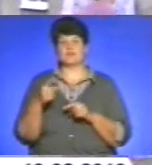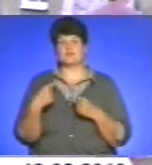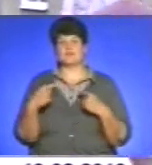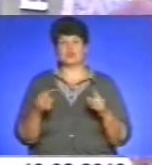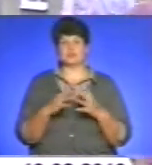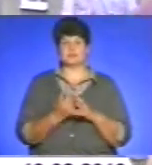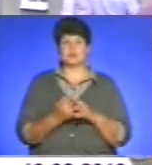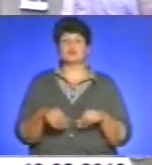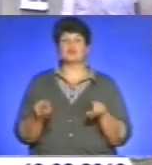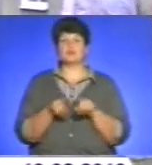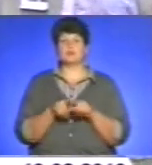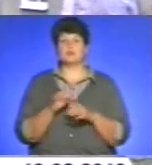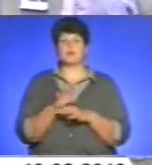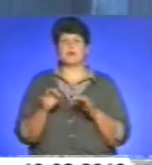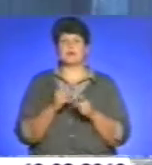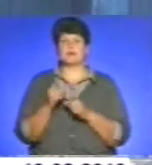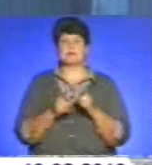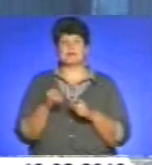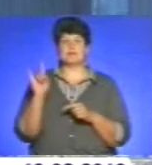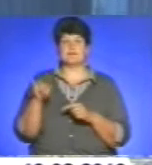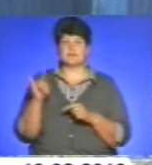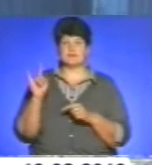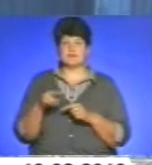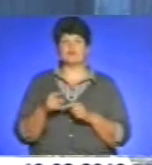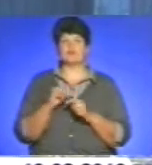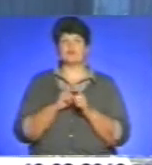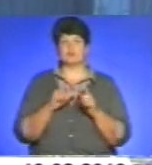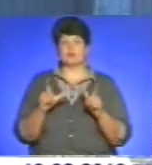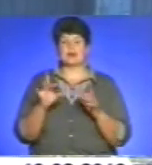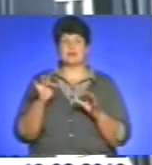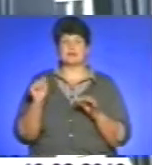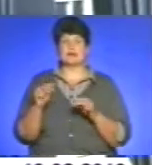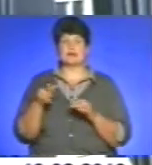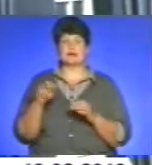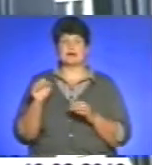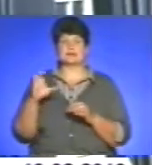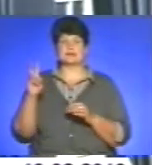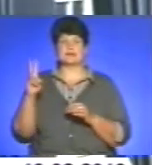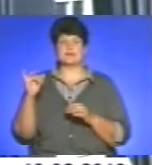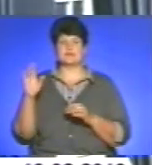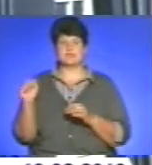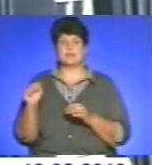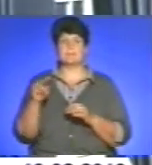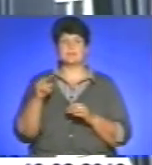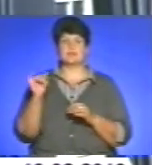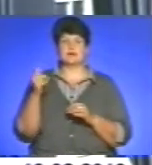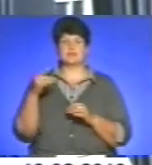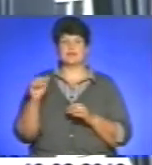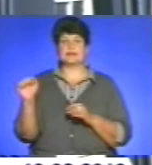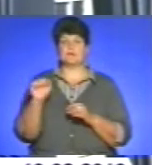Схожі проєкти і заміни вікон та дверей у школах реалізували у Ласківцях і Підгайчиках Теребовлянського району.